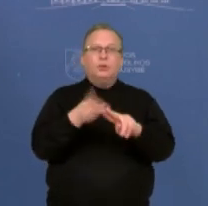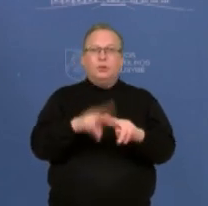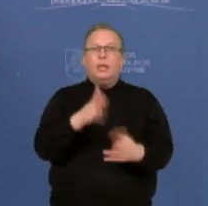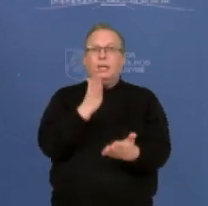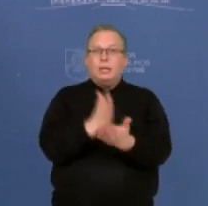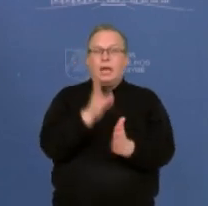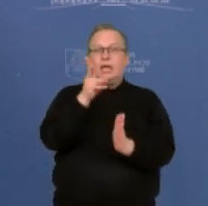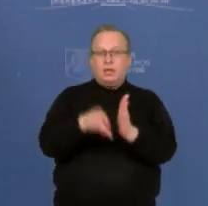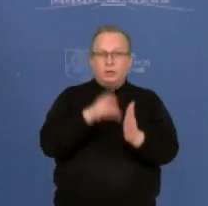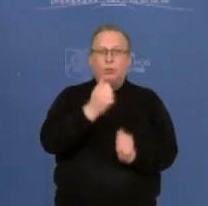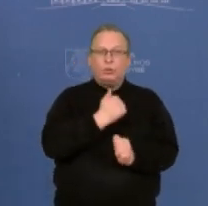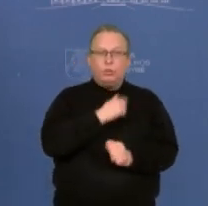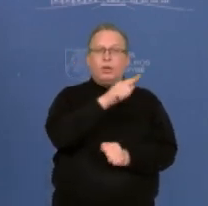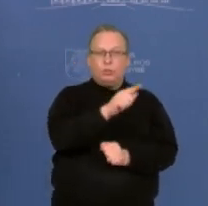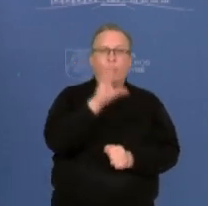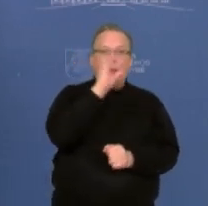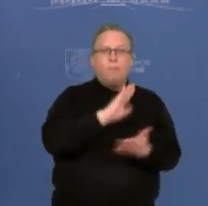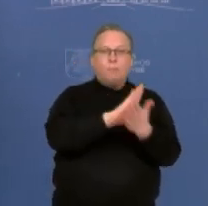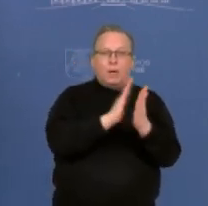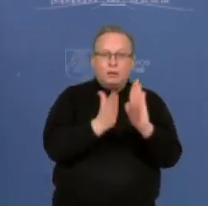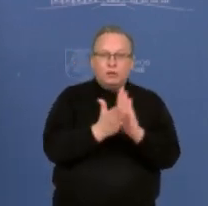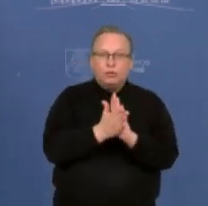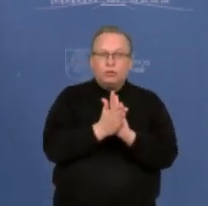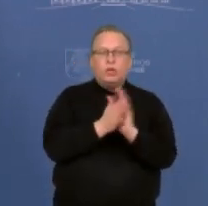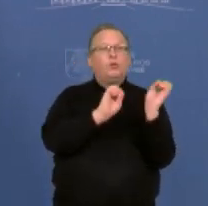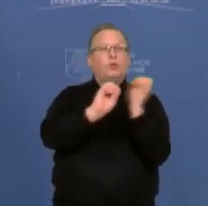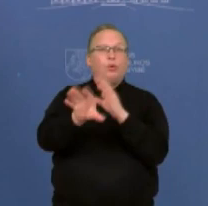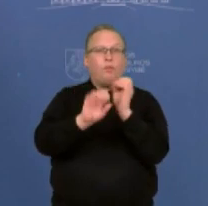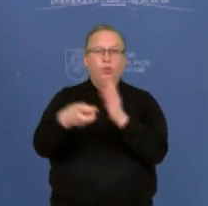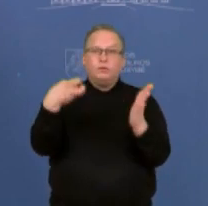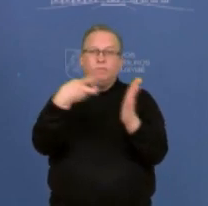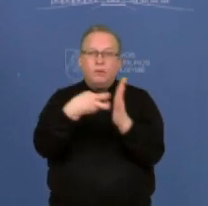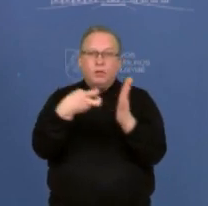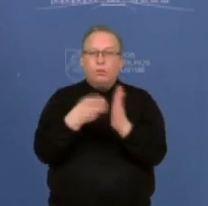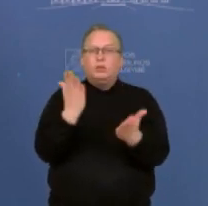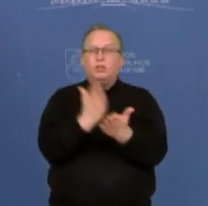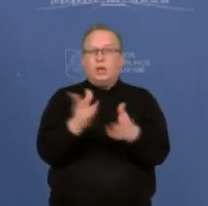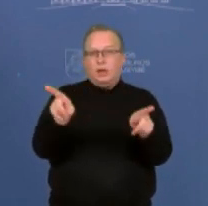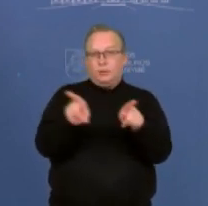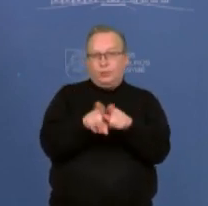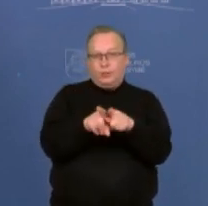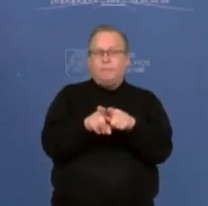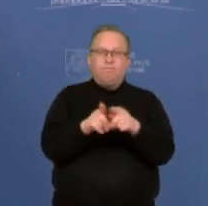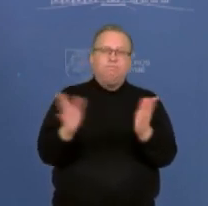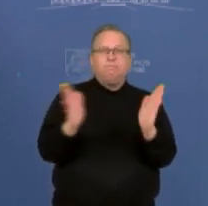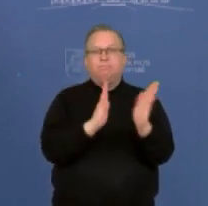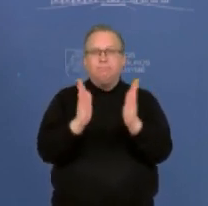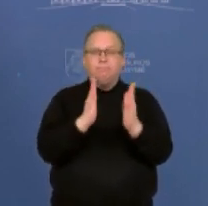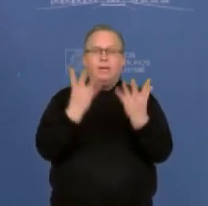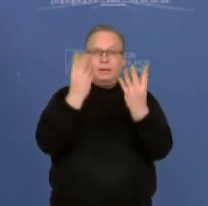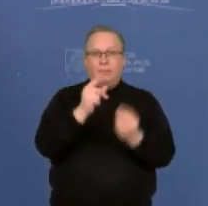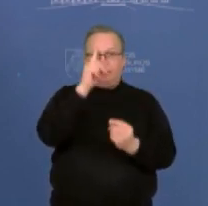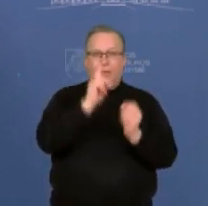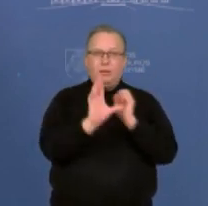gėlėžinkeliai turėtų laiko pasiruošti ir krovos kompanijos, ir būtent tai yra tokia, optimali data su mėnesio